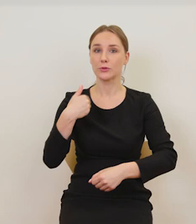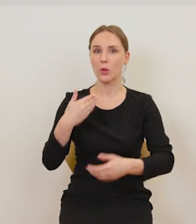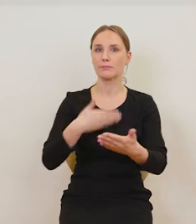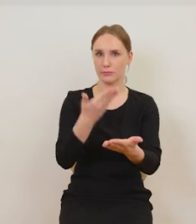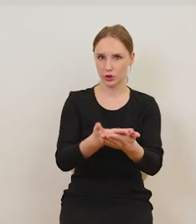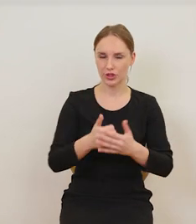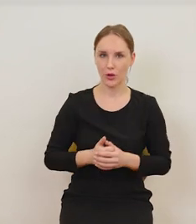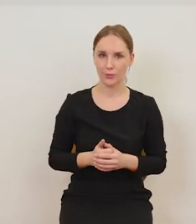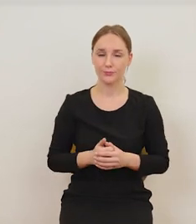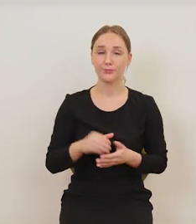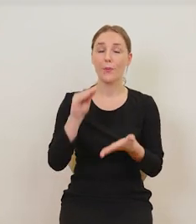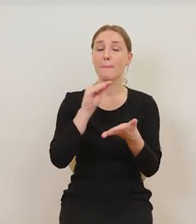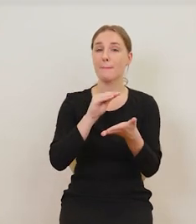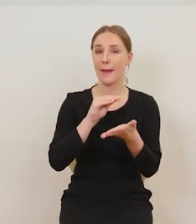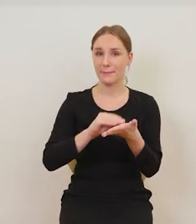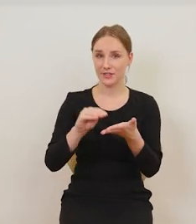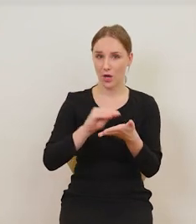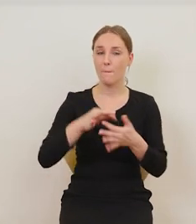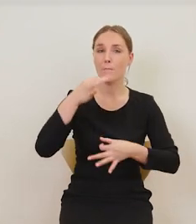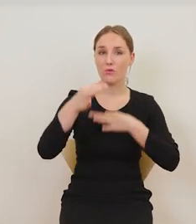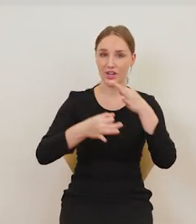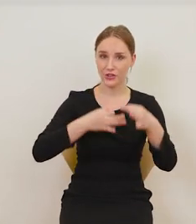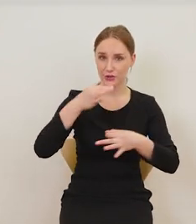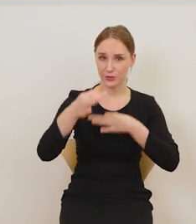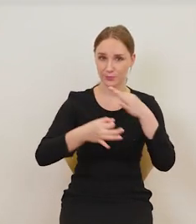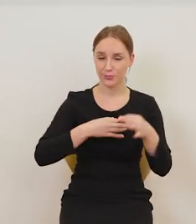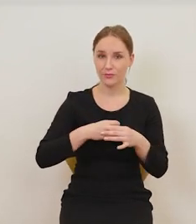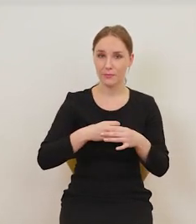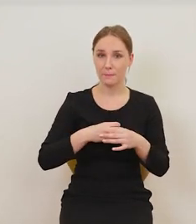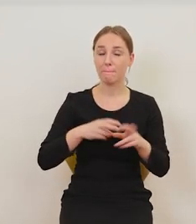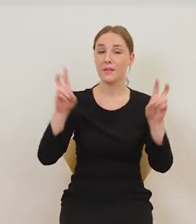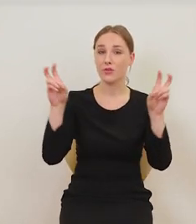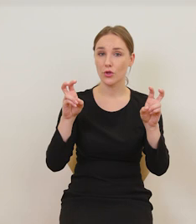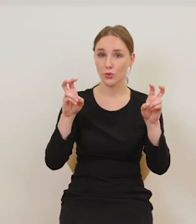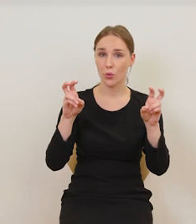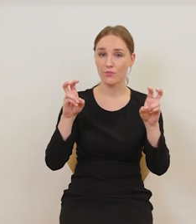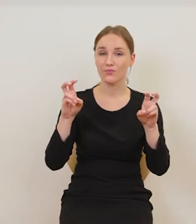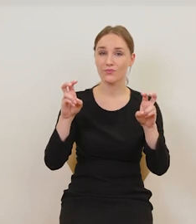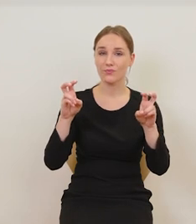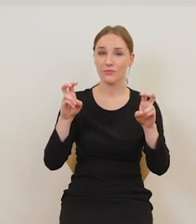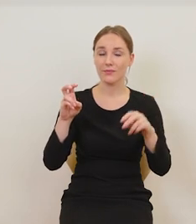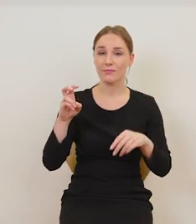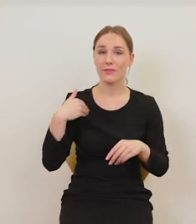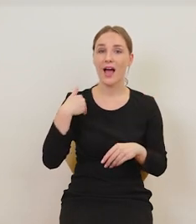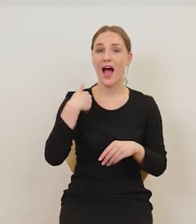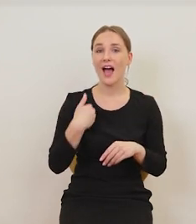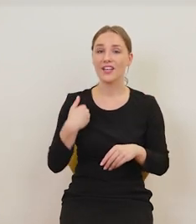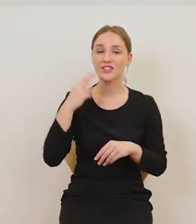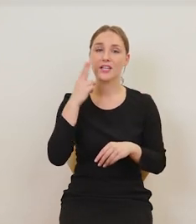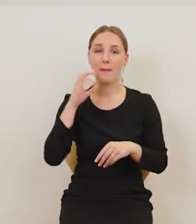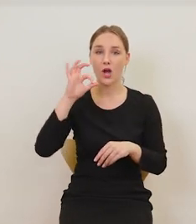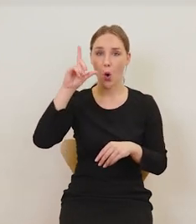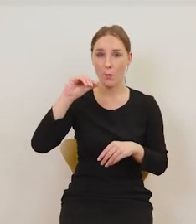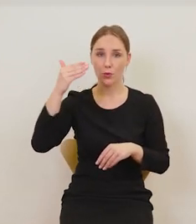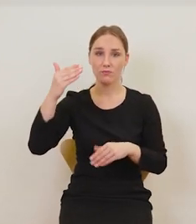Napisał powieść zatytułowaną Wyznania angielskiego palacza opium w